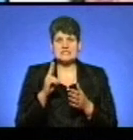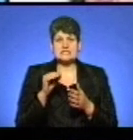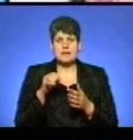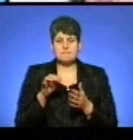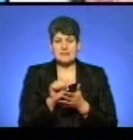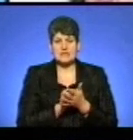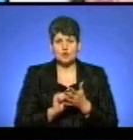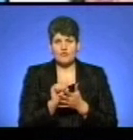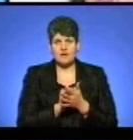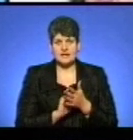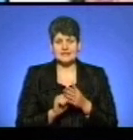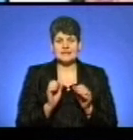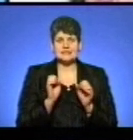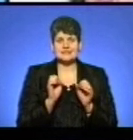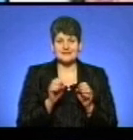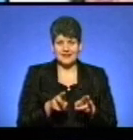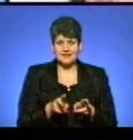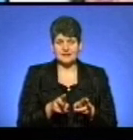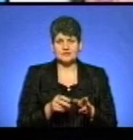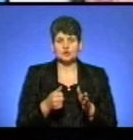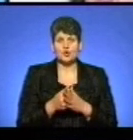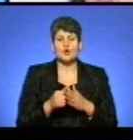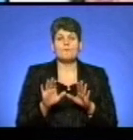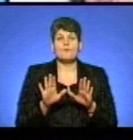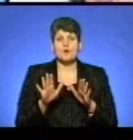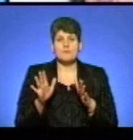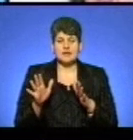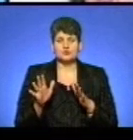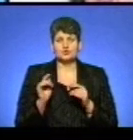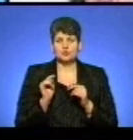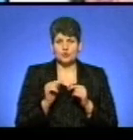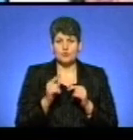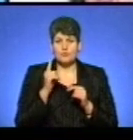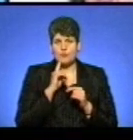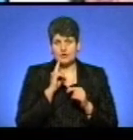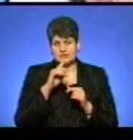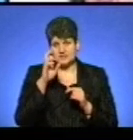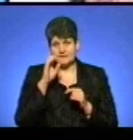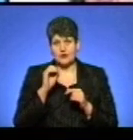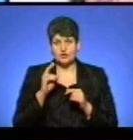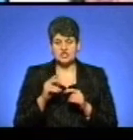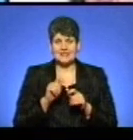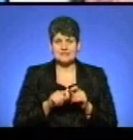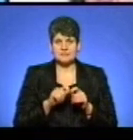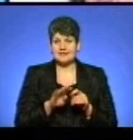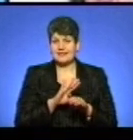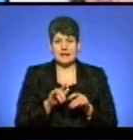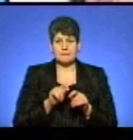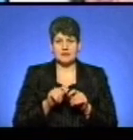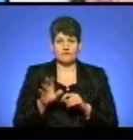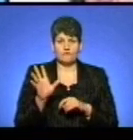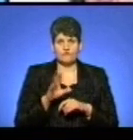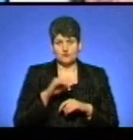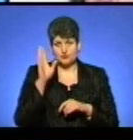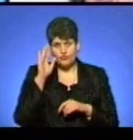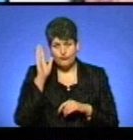скид, тимчасово зацементувати той скид до того моменту, поки Державної екологічної інспекції не перевірить цю воду,